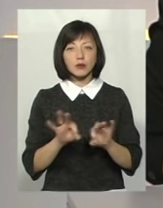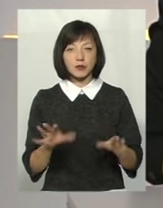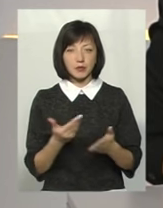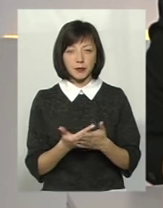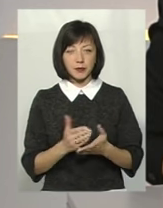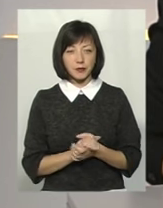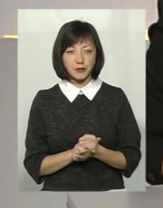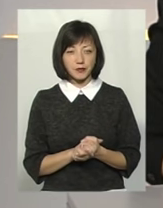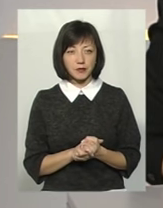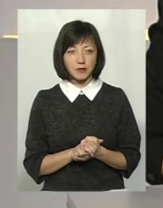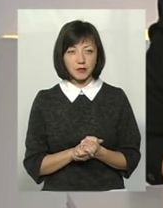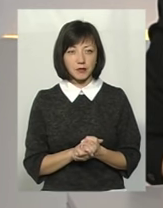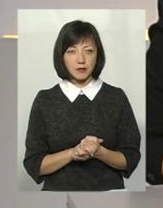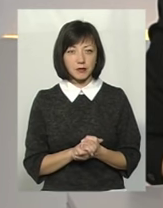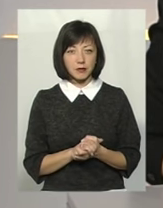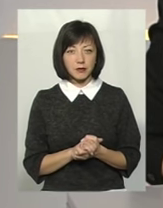Аліна Павлівна. Дякую.